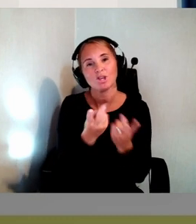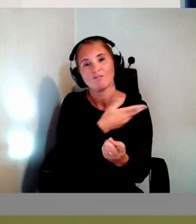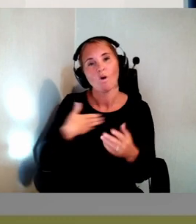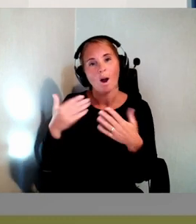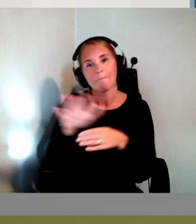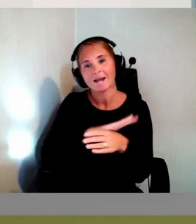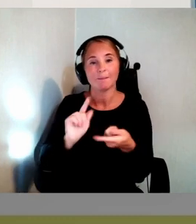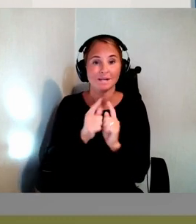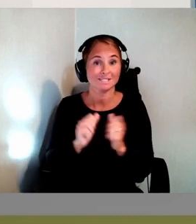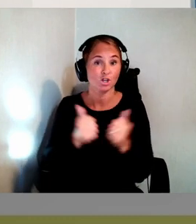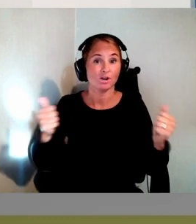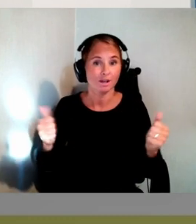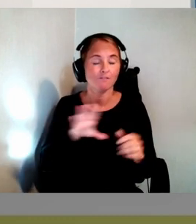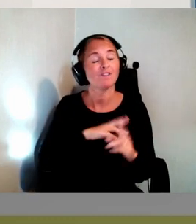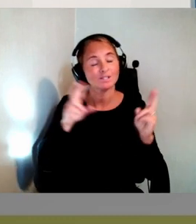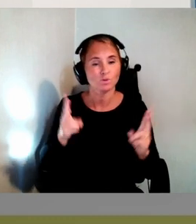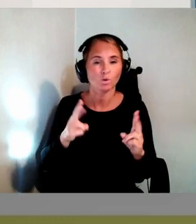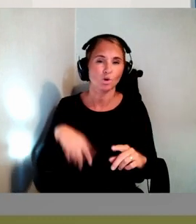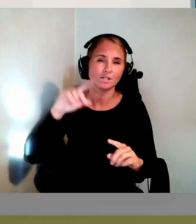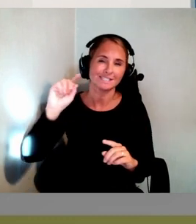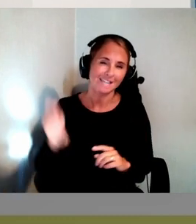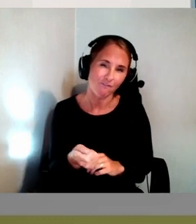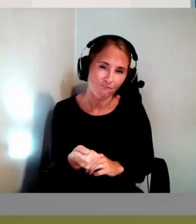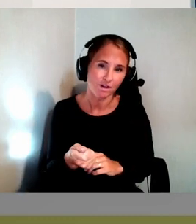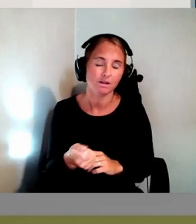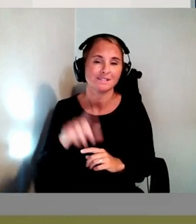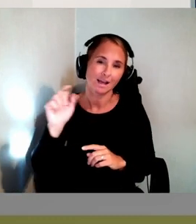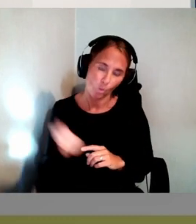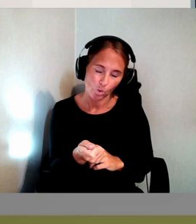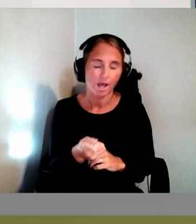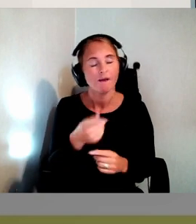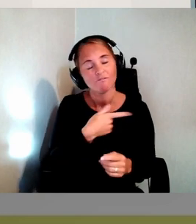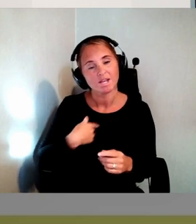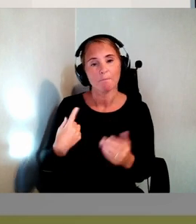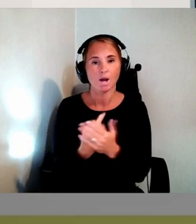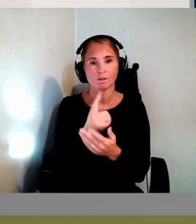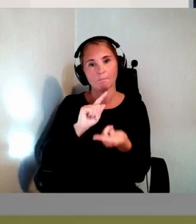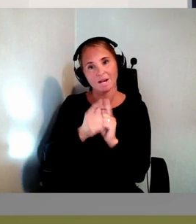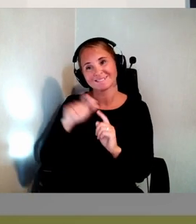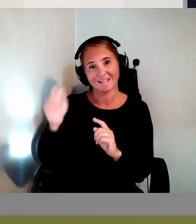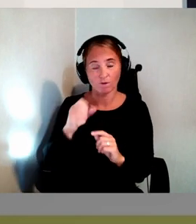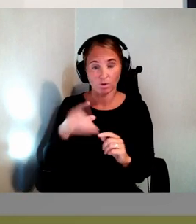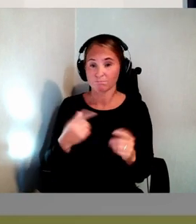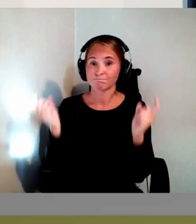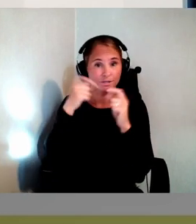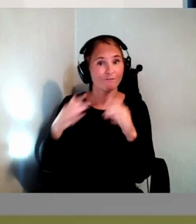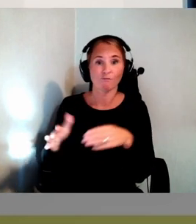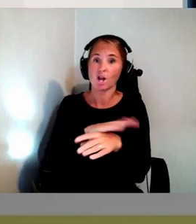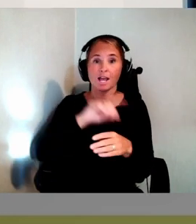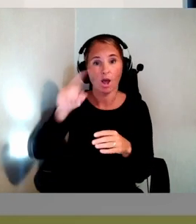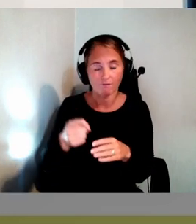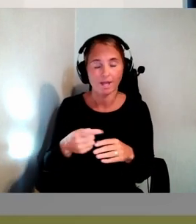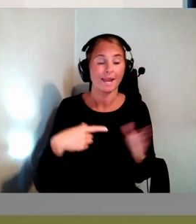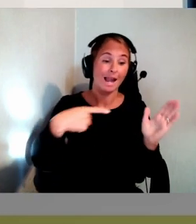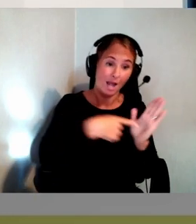också sanktioner här. Vi kan bli straffade om vi inte uppfyller kraven. Det här är ju lag. Och lag brukar vara kopplat